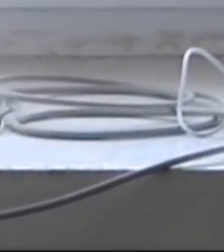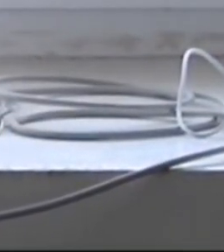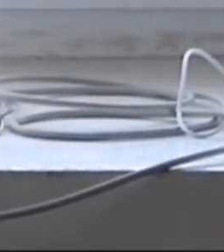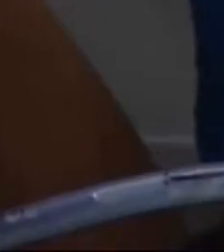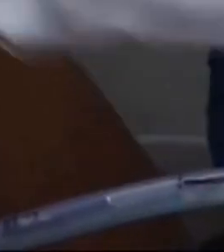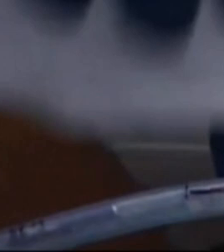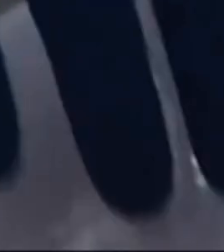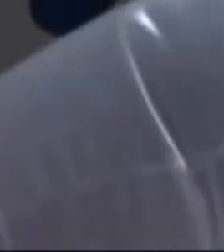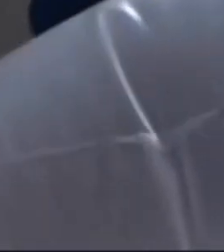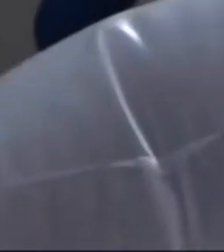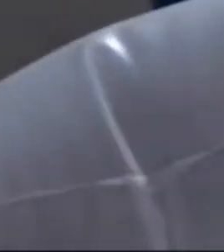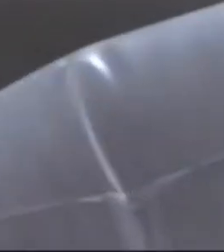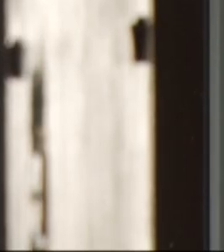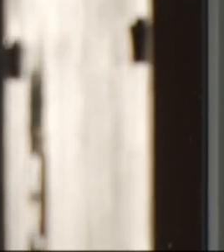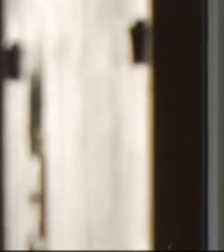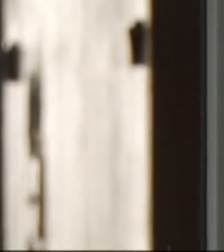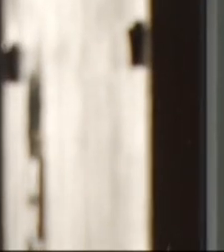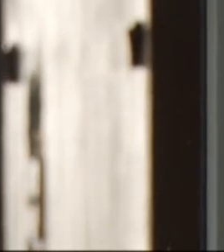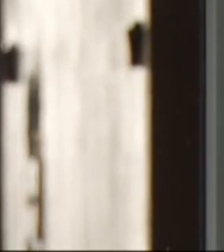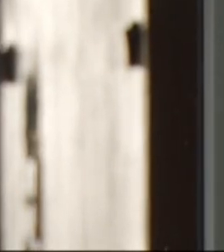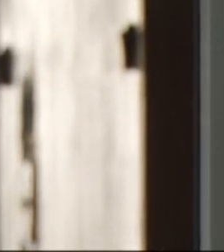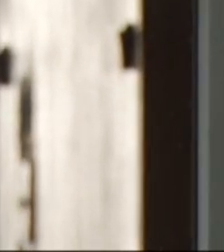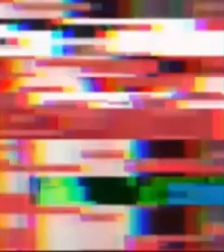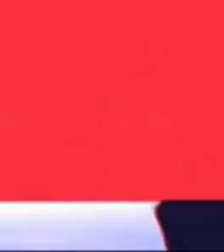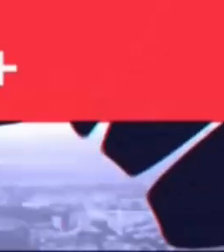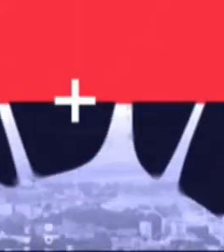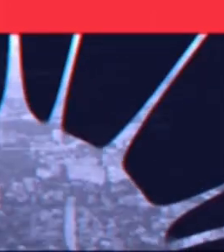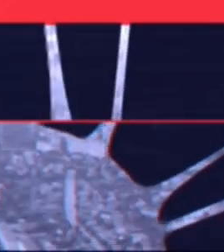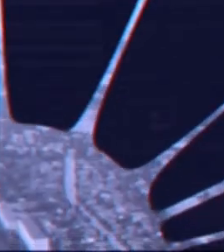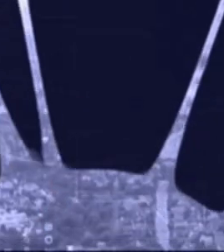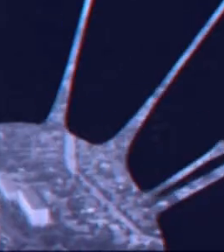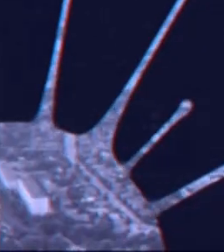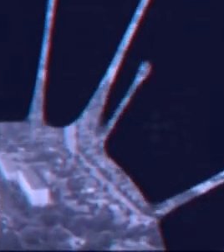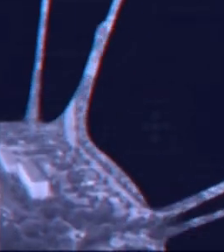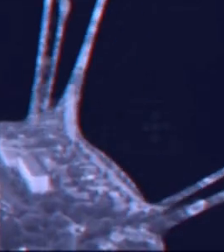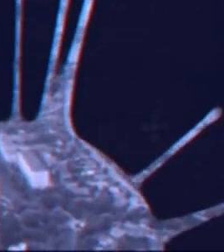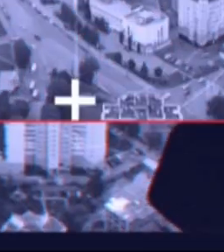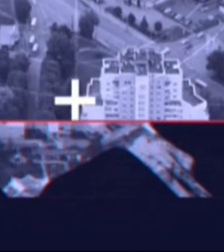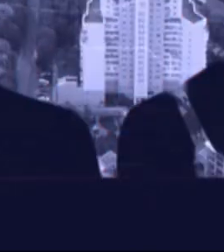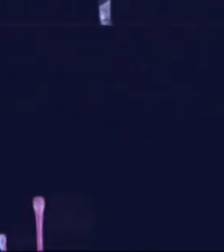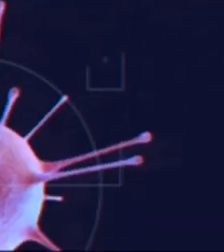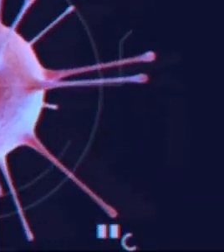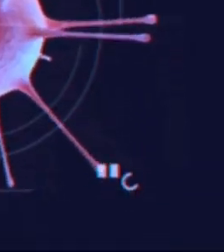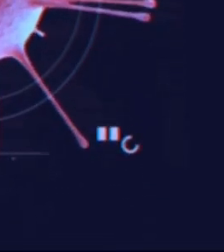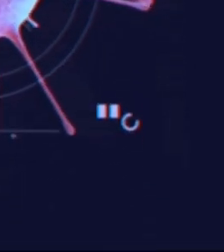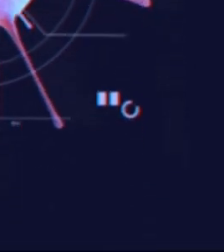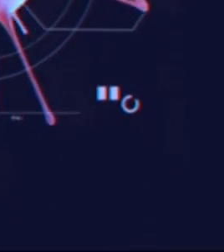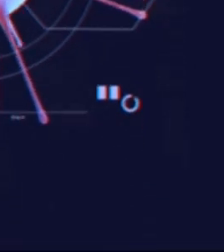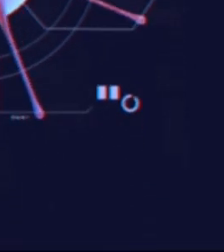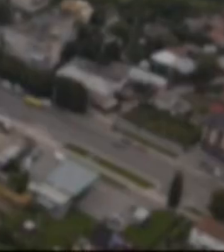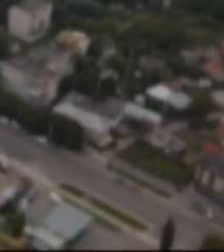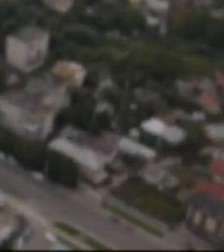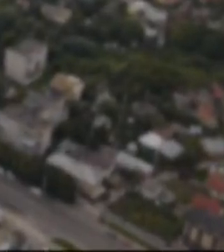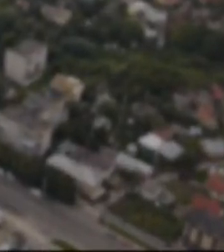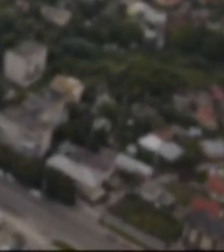смертей щодня. У спільному проєкті волинських медіа «Життя в червоній зоні» ми шукатимемо відповіді на питання, які турбують